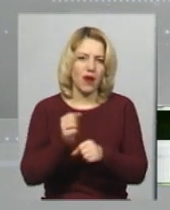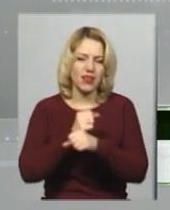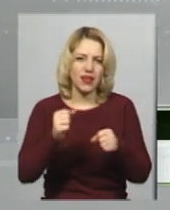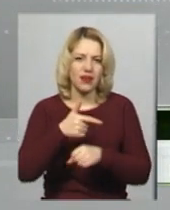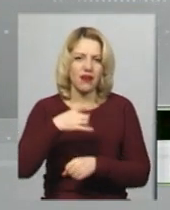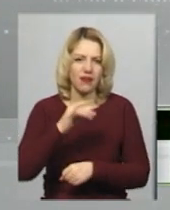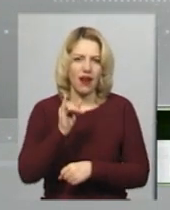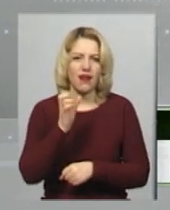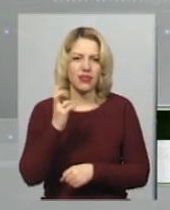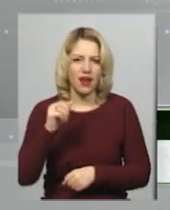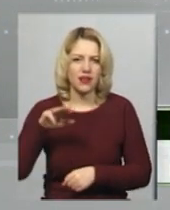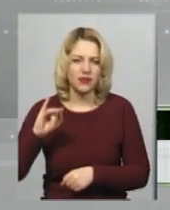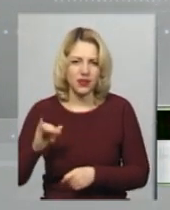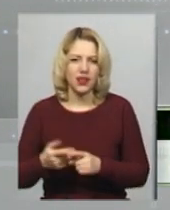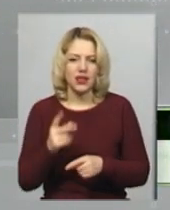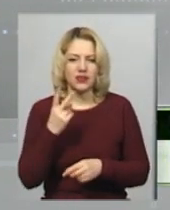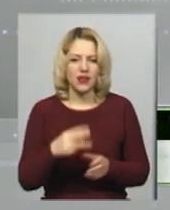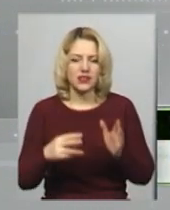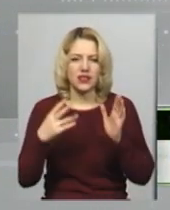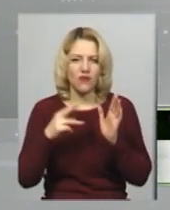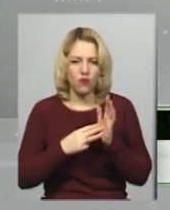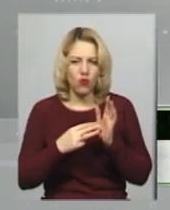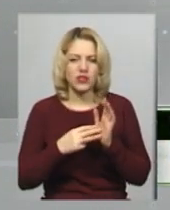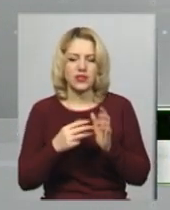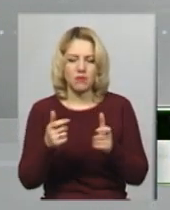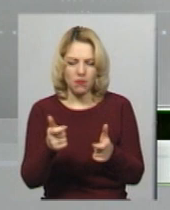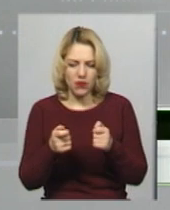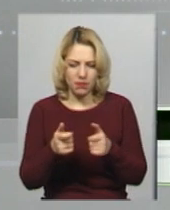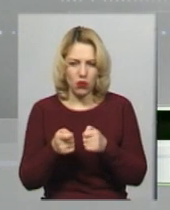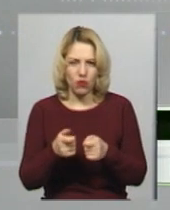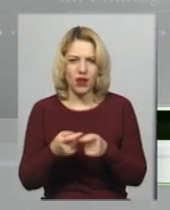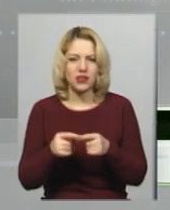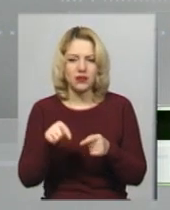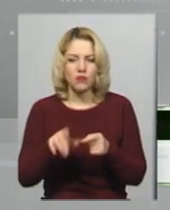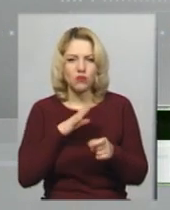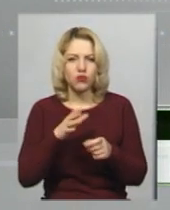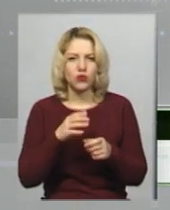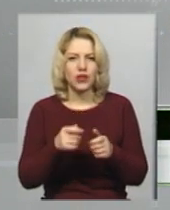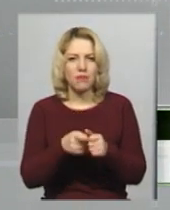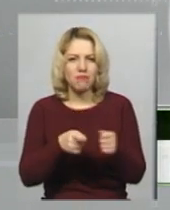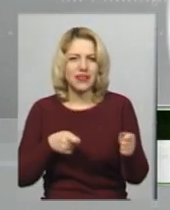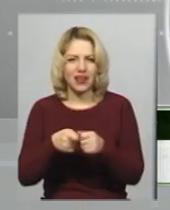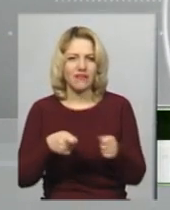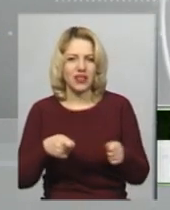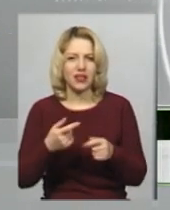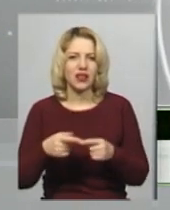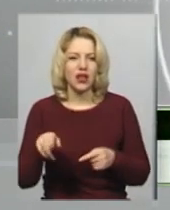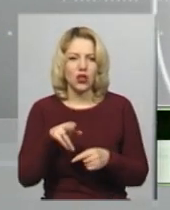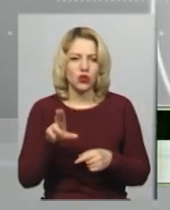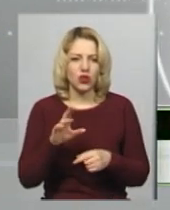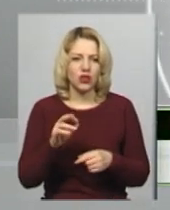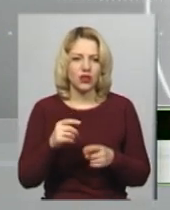-5 та 28 пакувань із підривниками. У кожному з тих пакувань було по 10 підривників доручних гранат типу